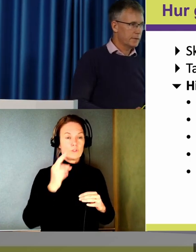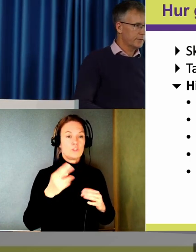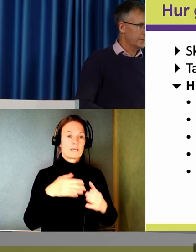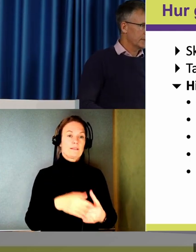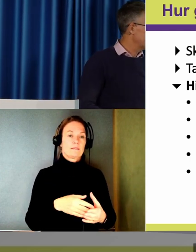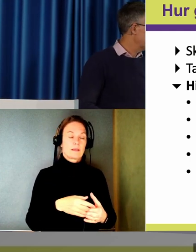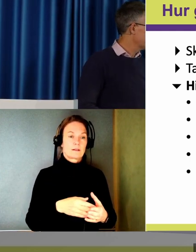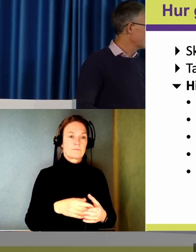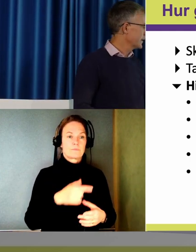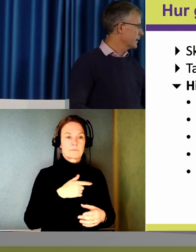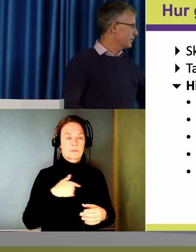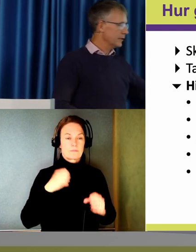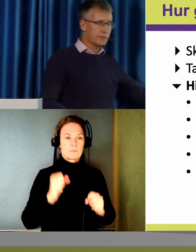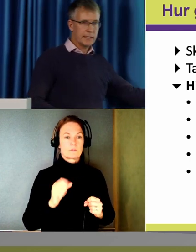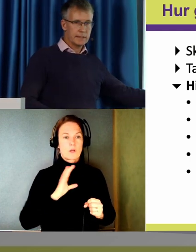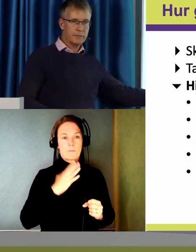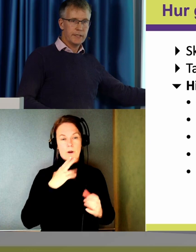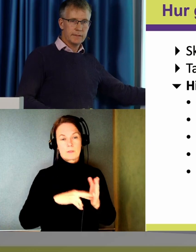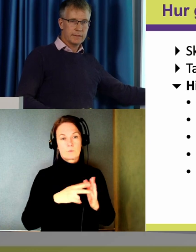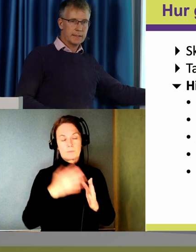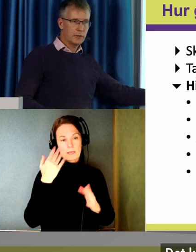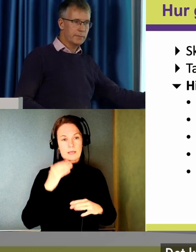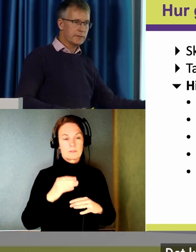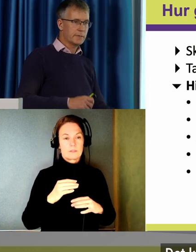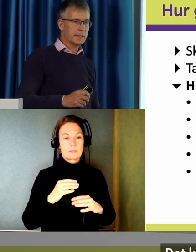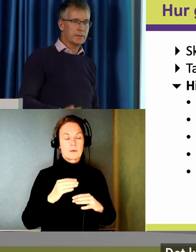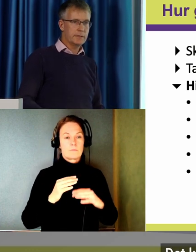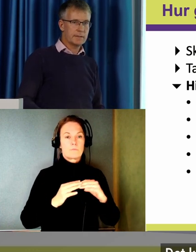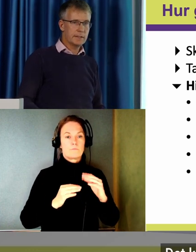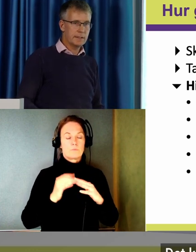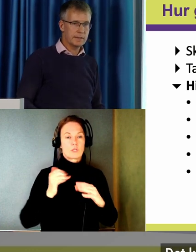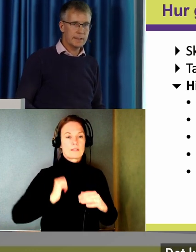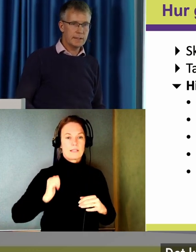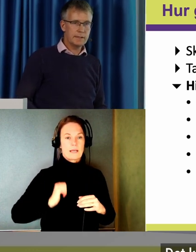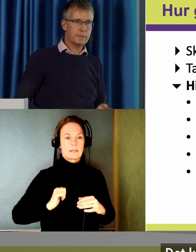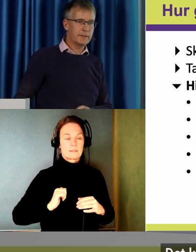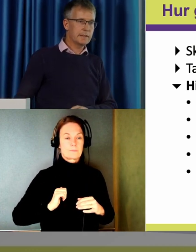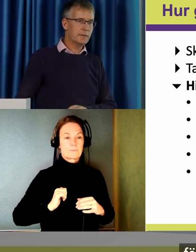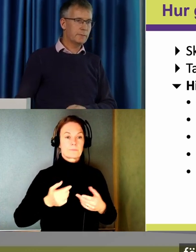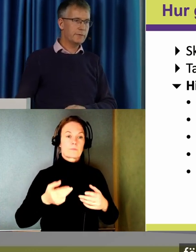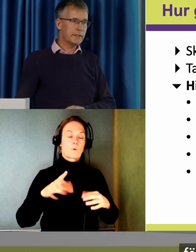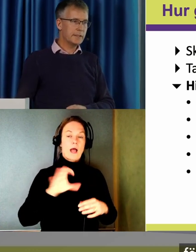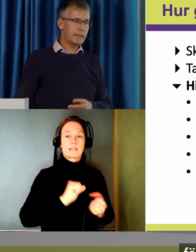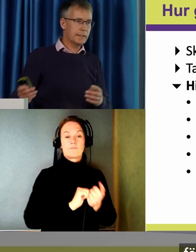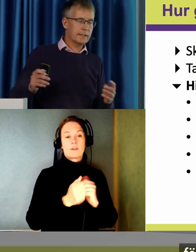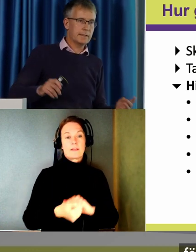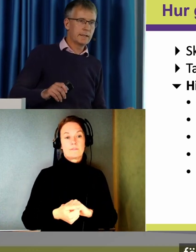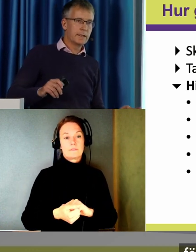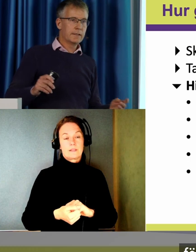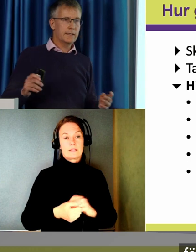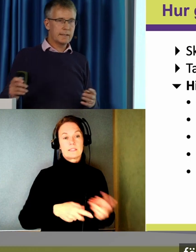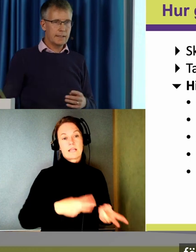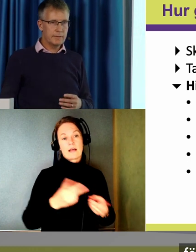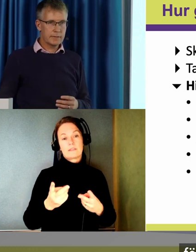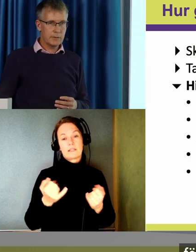stöd för att bygga tillgängligt. Följa utveckling. Det förändras. Det kommer som sagt nya standarder. Standarderna som finns idag. De följer inte riktigt